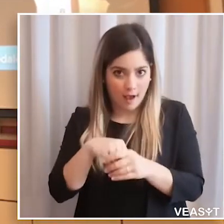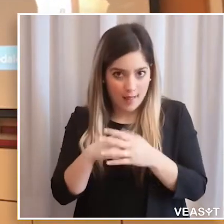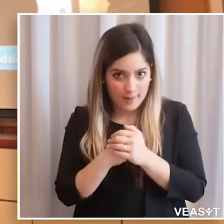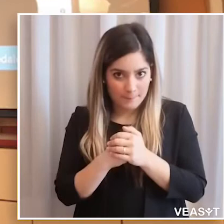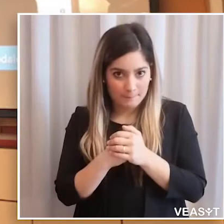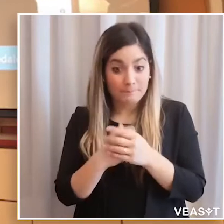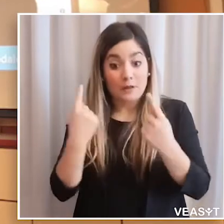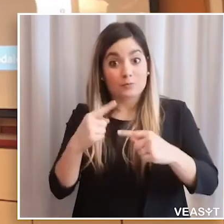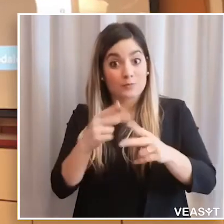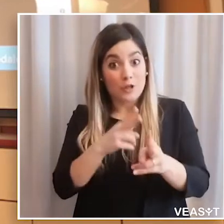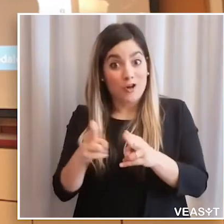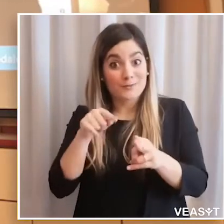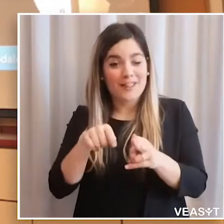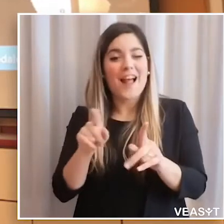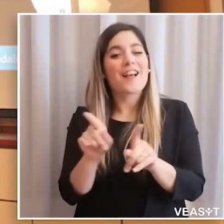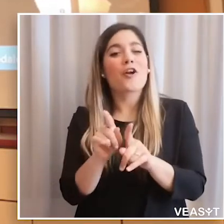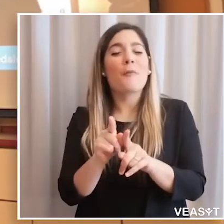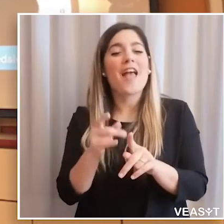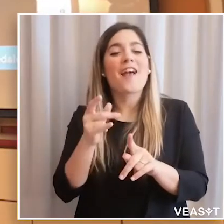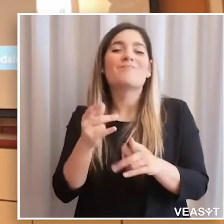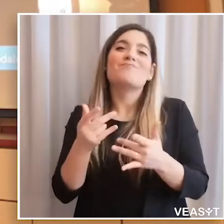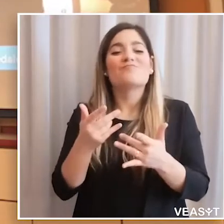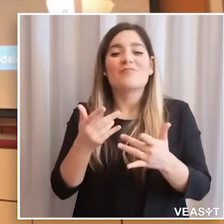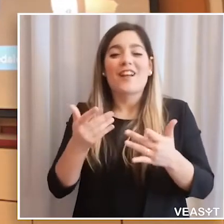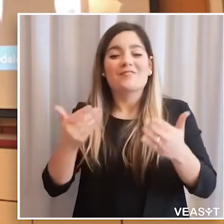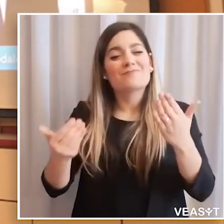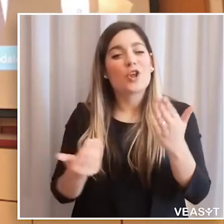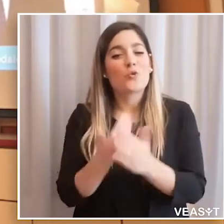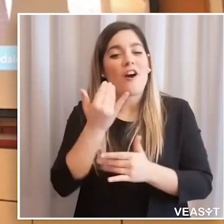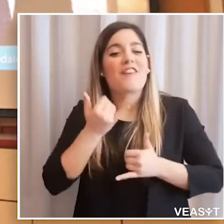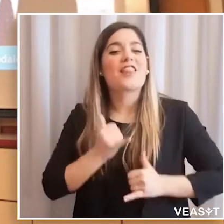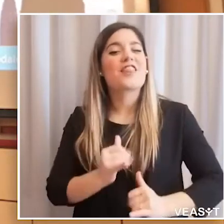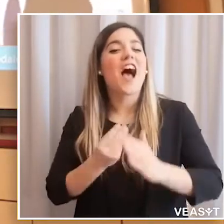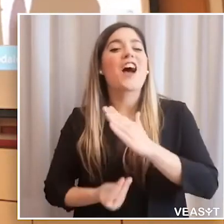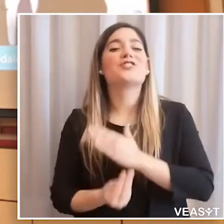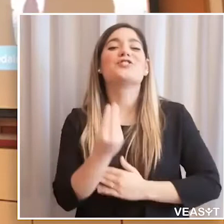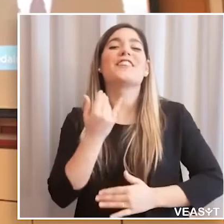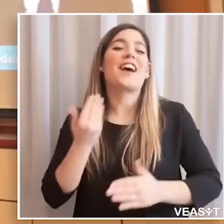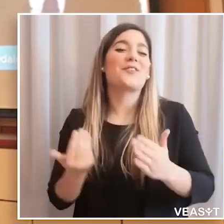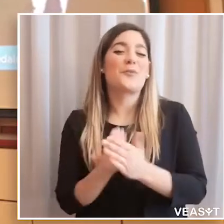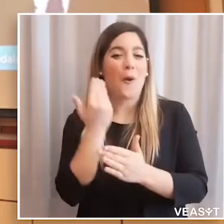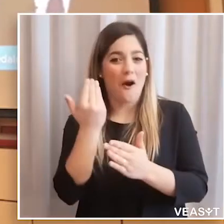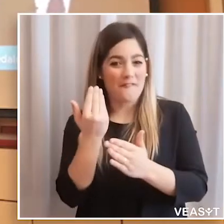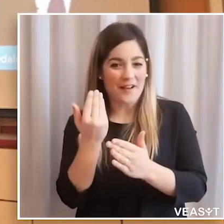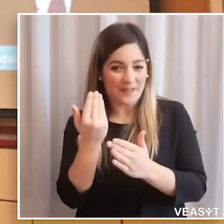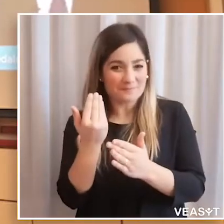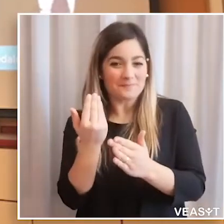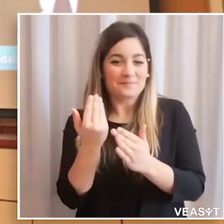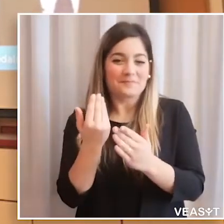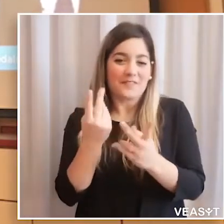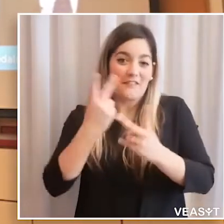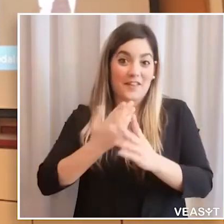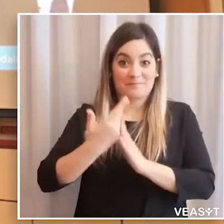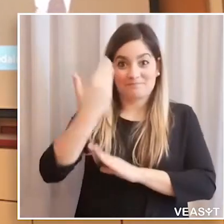di accesso all'ospedale. Ospedale che rinasce in qualche modo dopo una